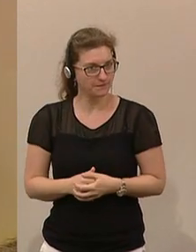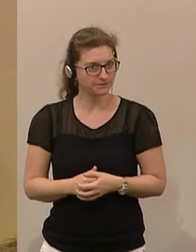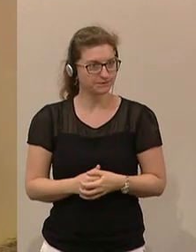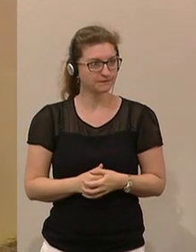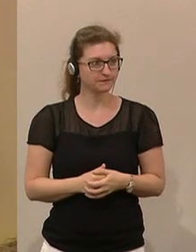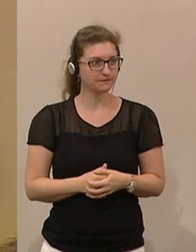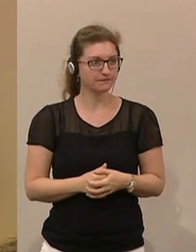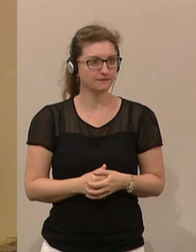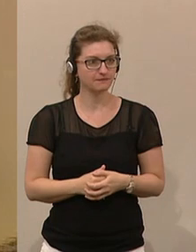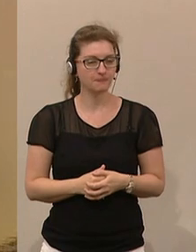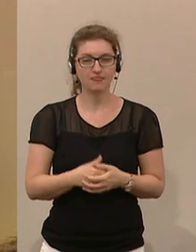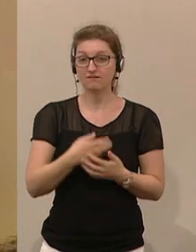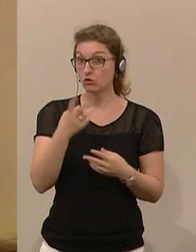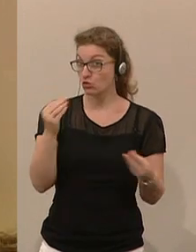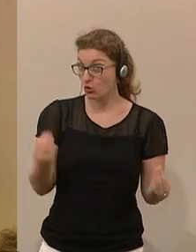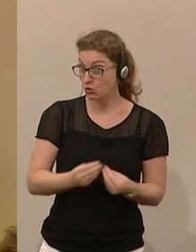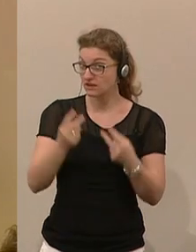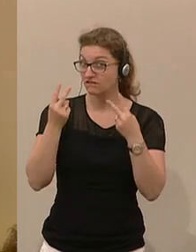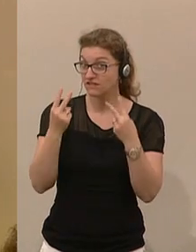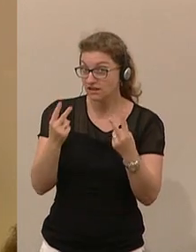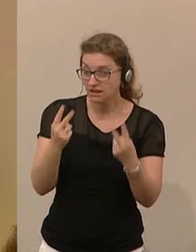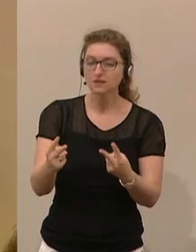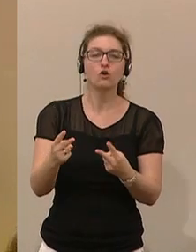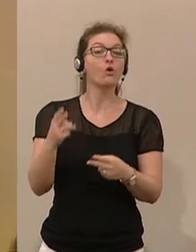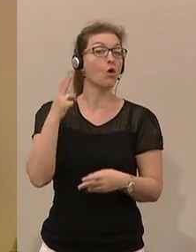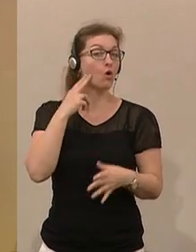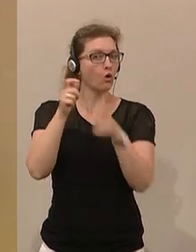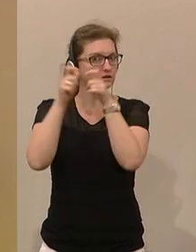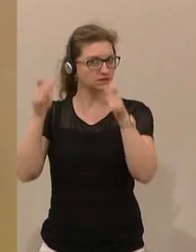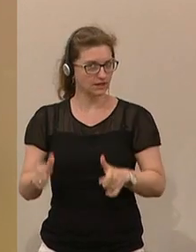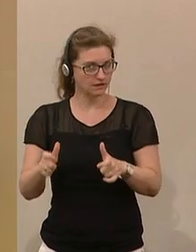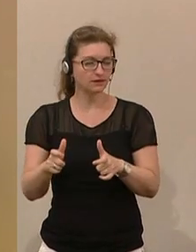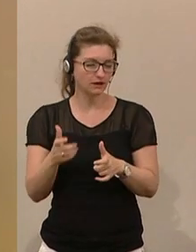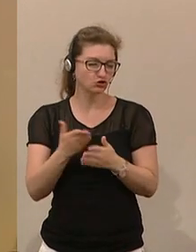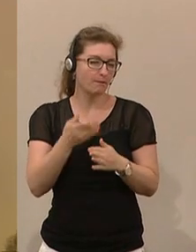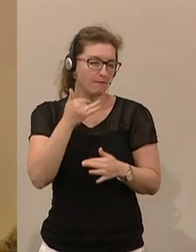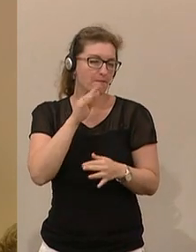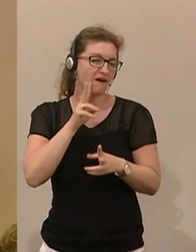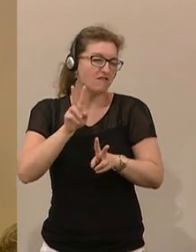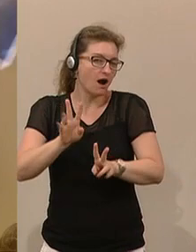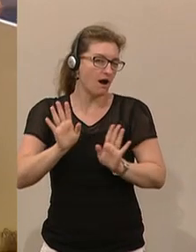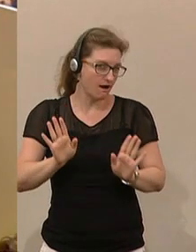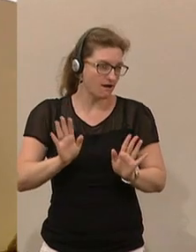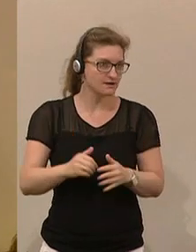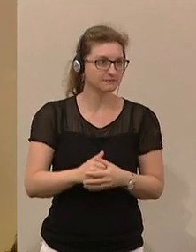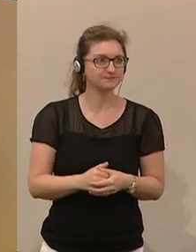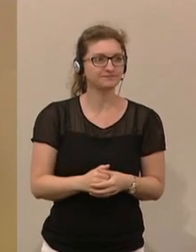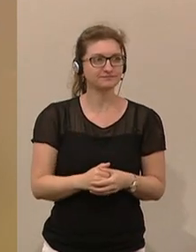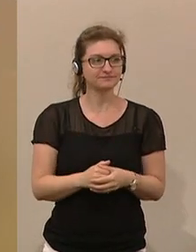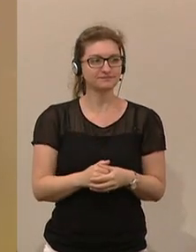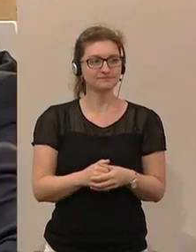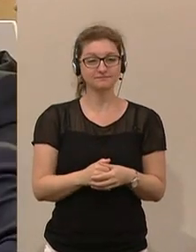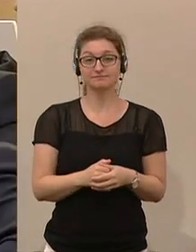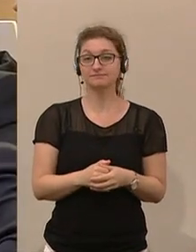Konzerne geht. Jetzt sind wir der Wahrheit schon näher. Weil es